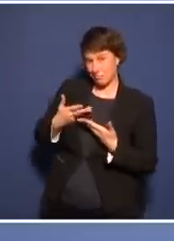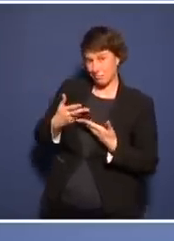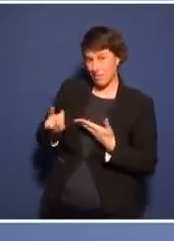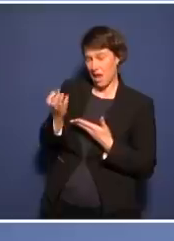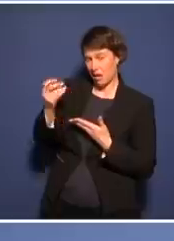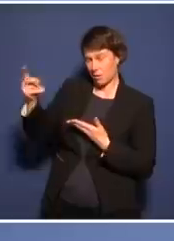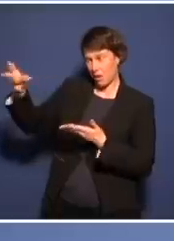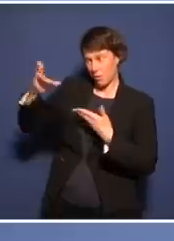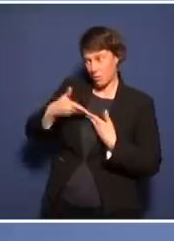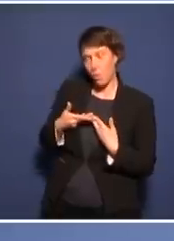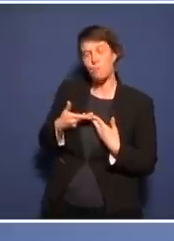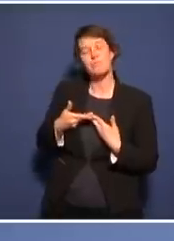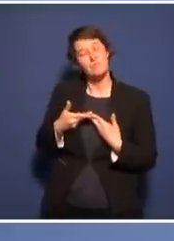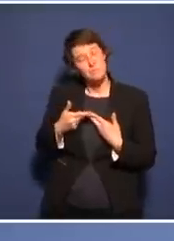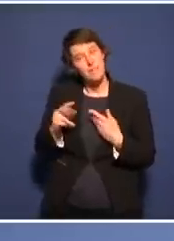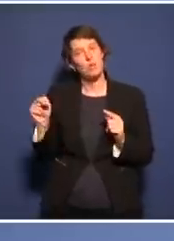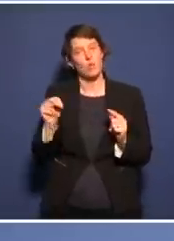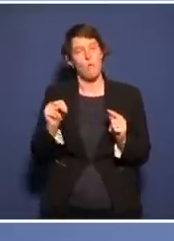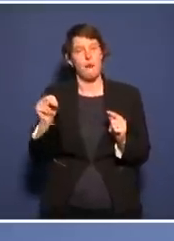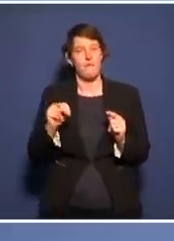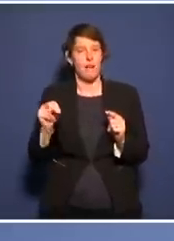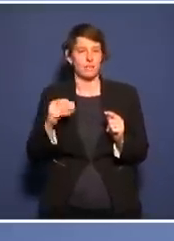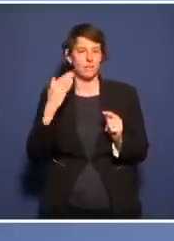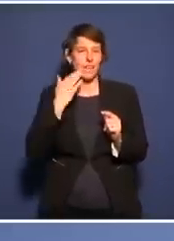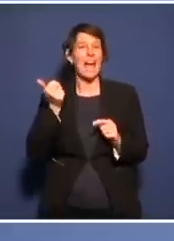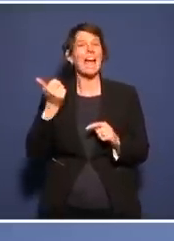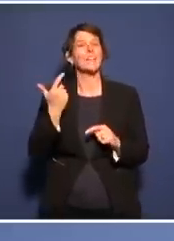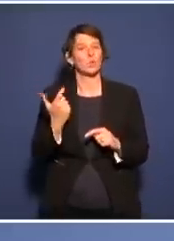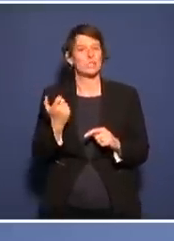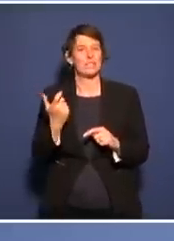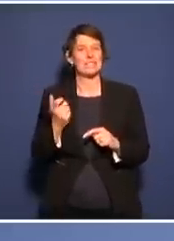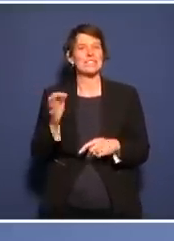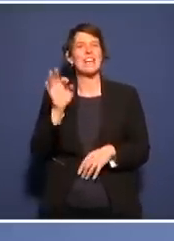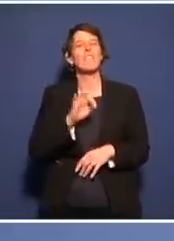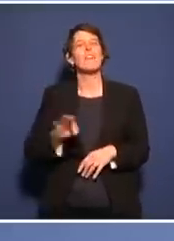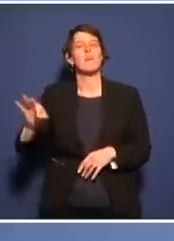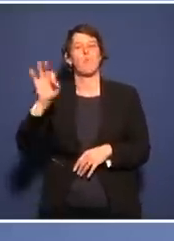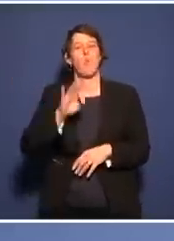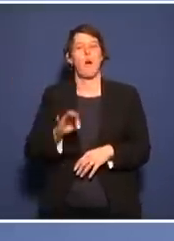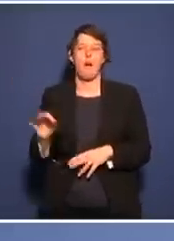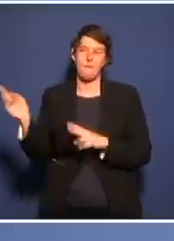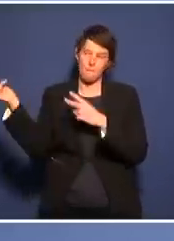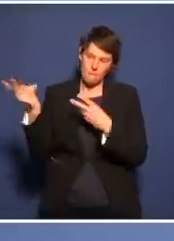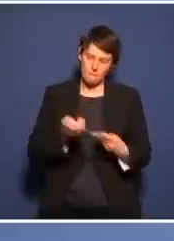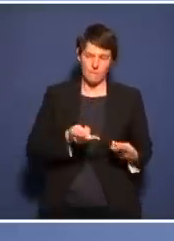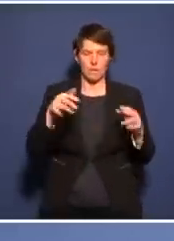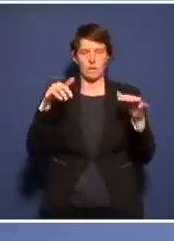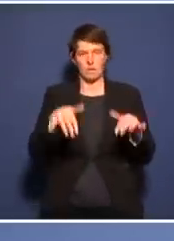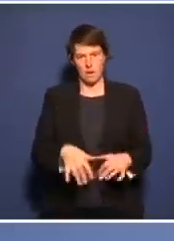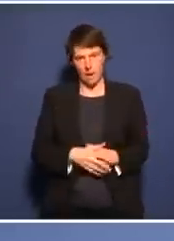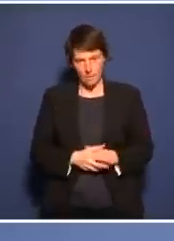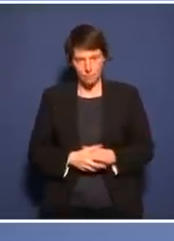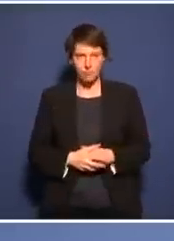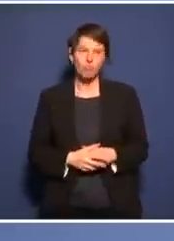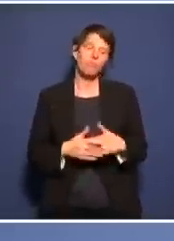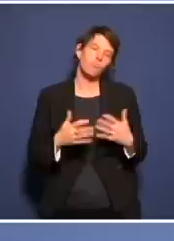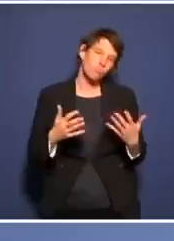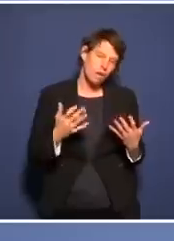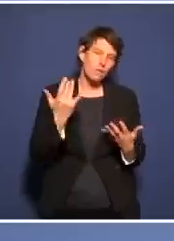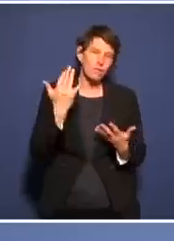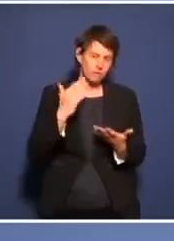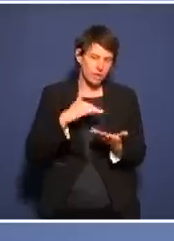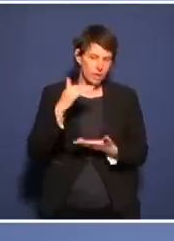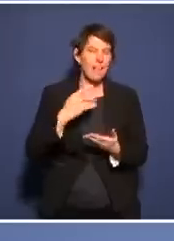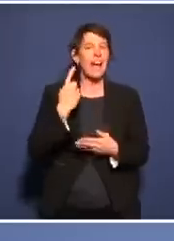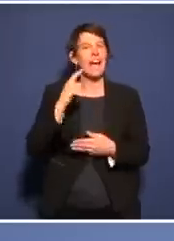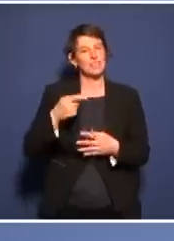dem anderen Ufer zu haben. Fragen über Fragen. Vielen Dank, dass Sie wieder dabei waren. Sie sehen, selbst wenn ich bei der Bundespressekonferenz boykottiert werde, wenn